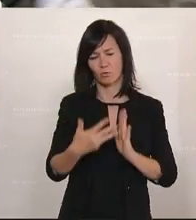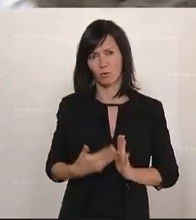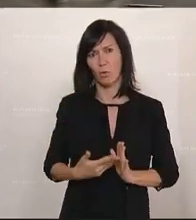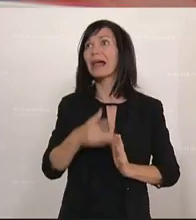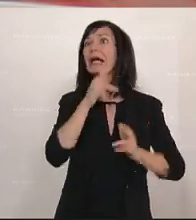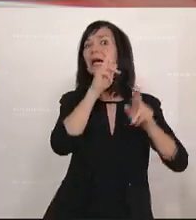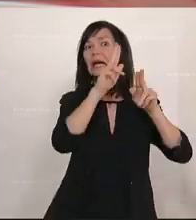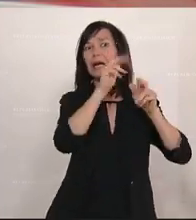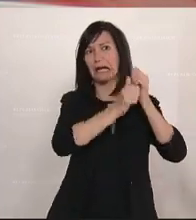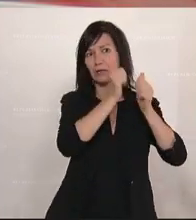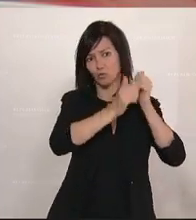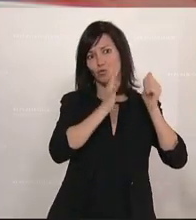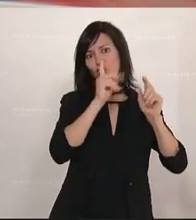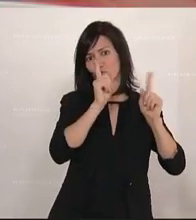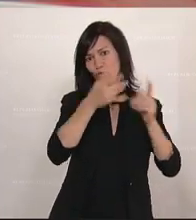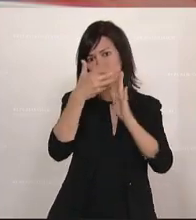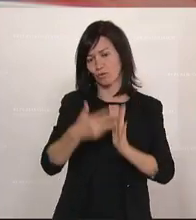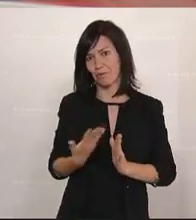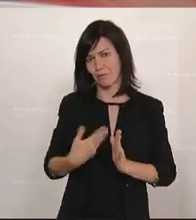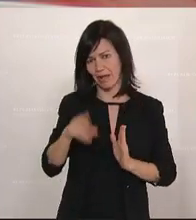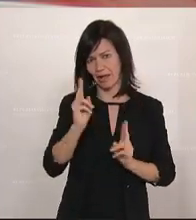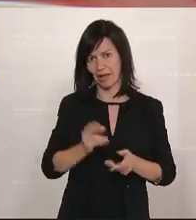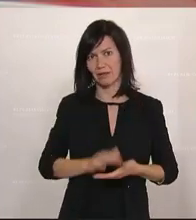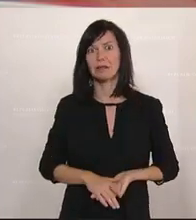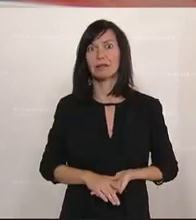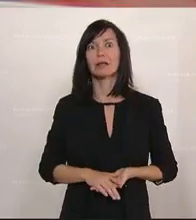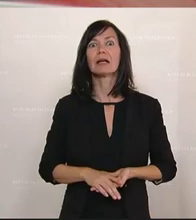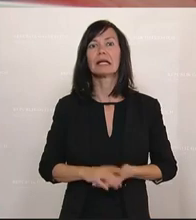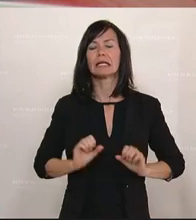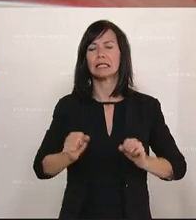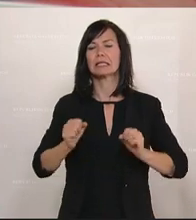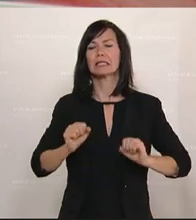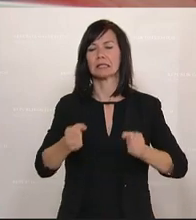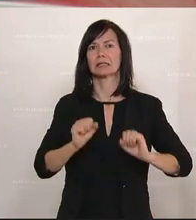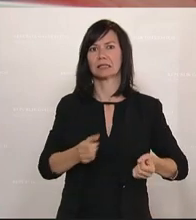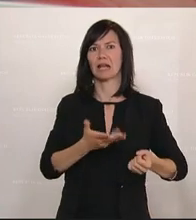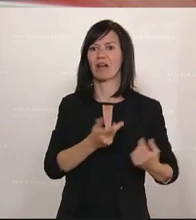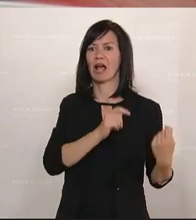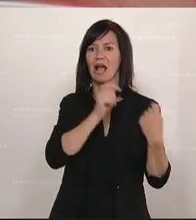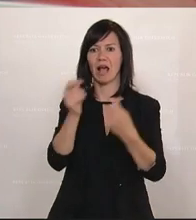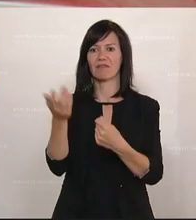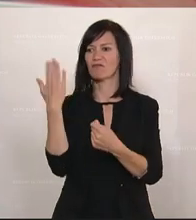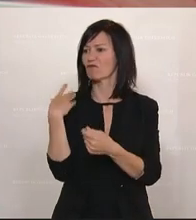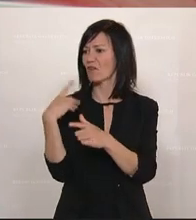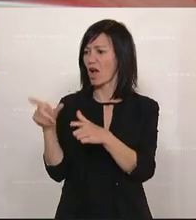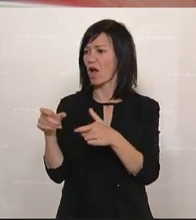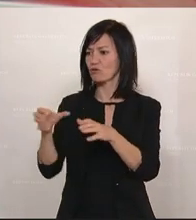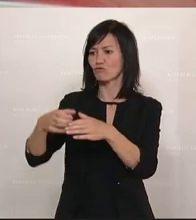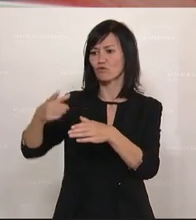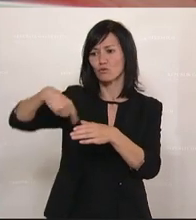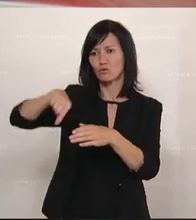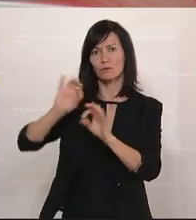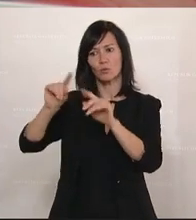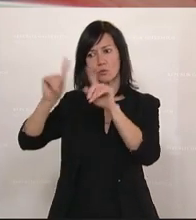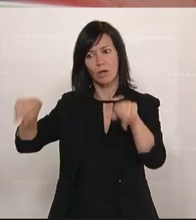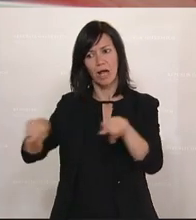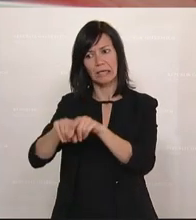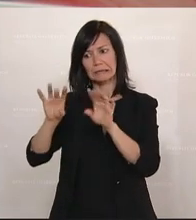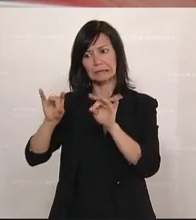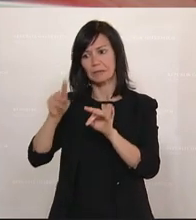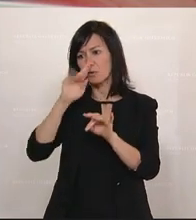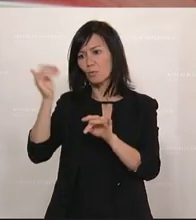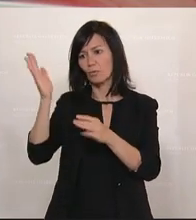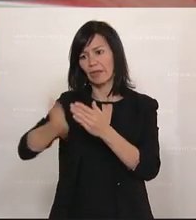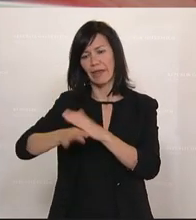Rechnungshofes. Zu einem entsprechenden Initiativantrag fand vor kurzem eine umfassende Ausschussbegutachtung statt, die am 10. Juni geendet